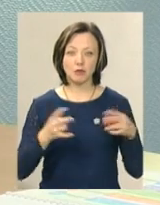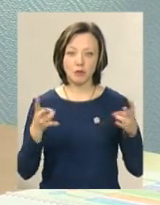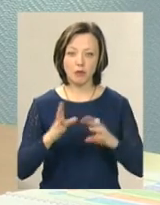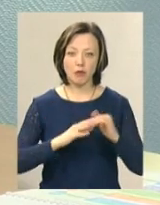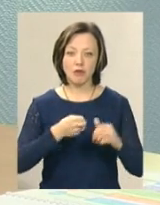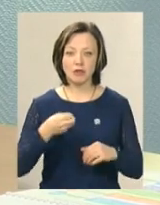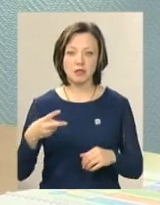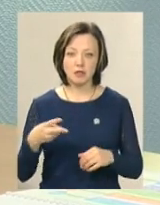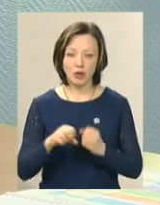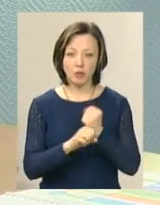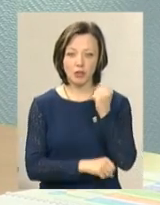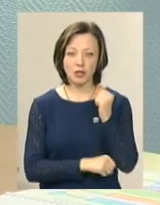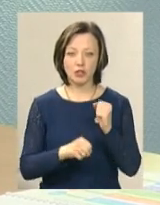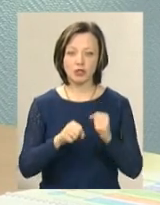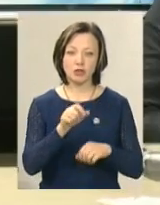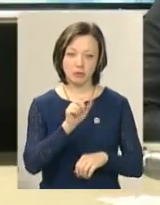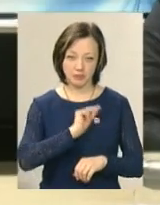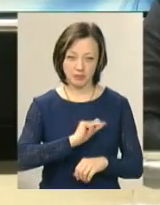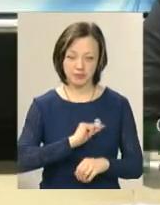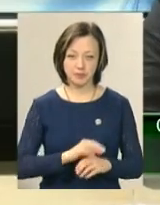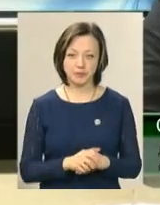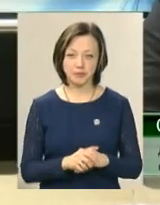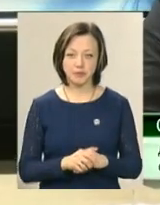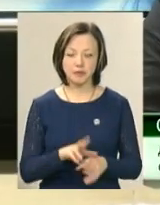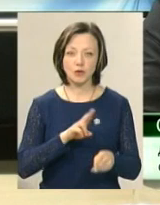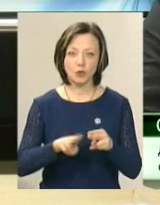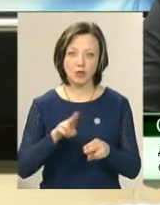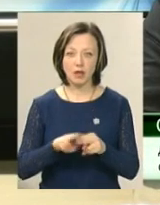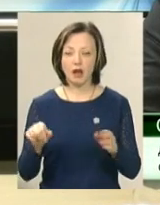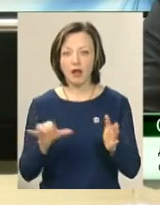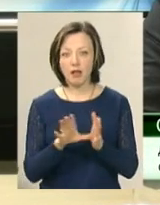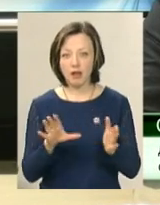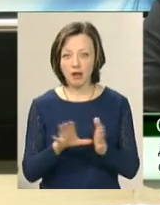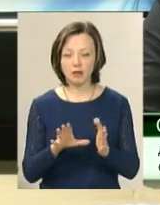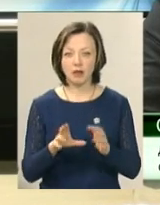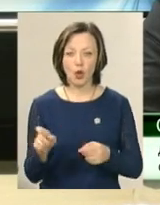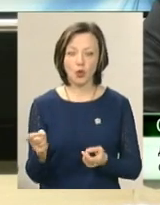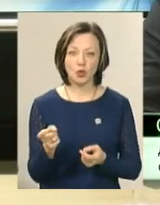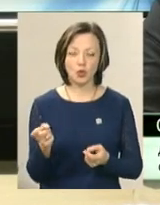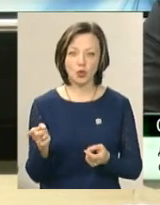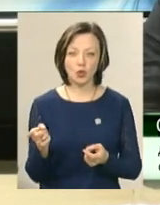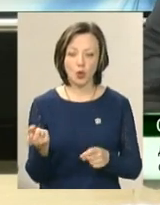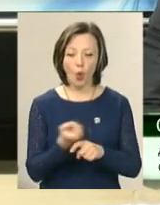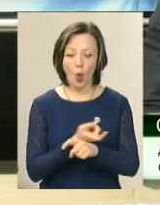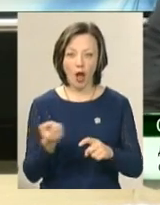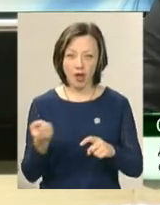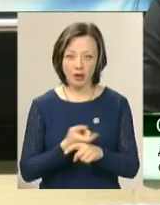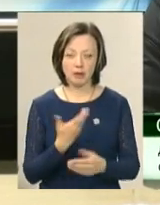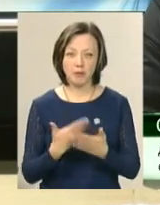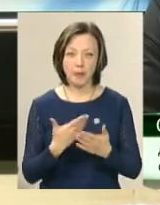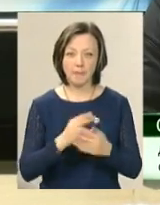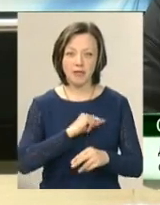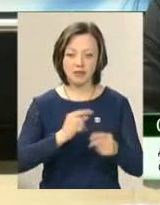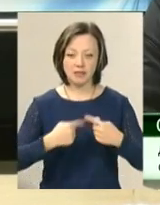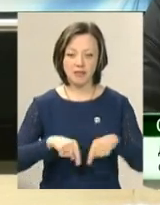професійних робітничих кадрів, каже Сергій Черешня. Це слюсаря, електрики, токарі. Якщо взяти працівників